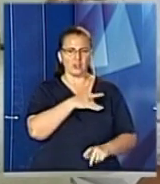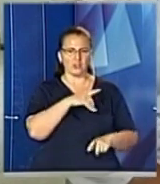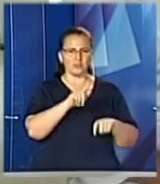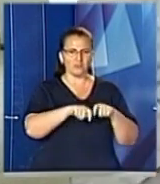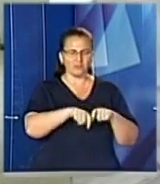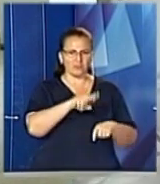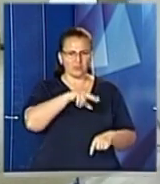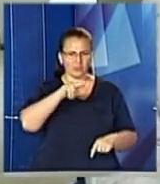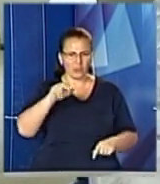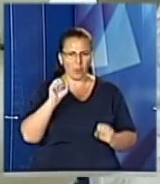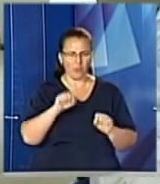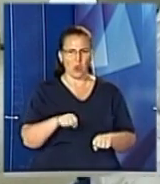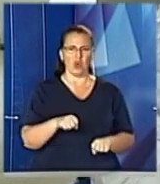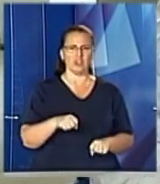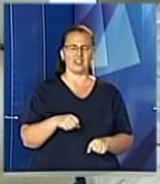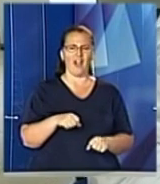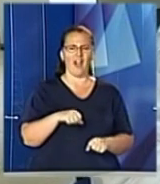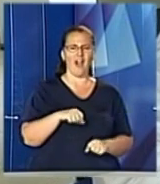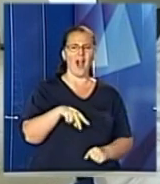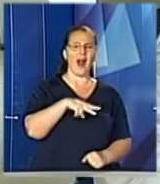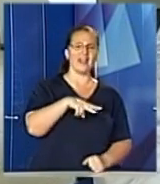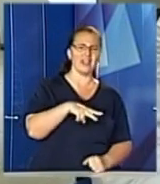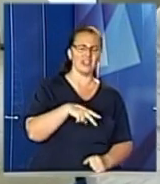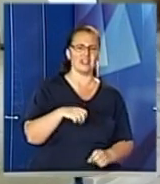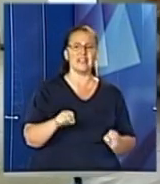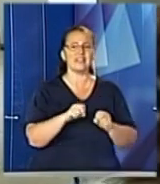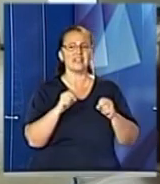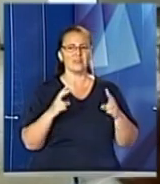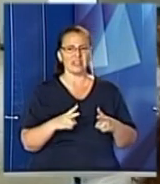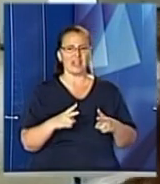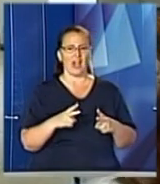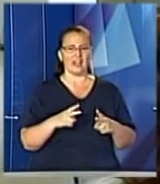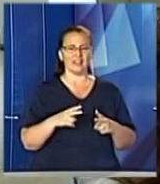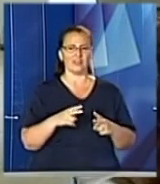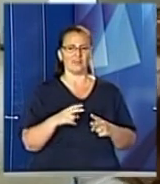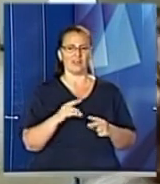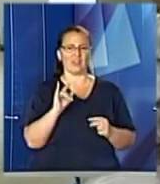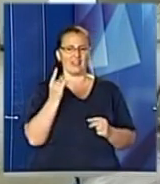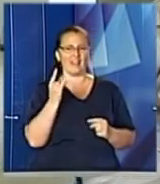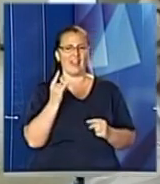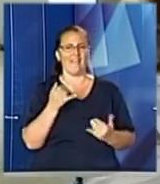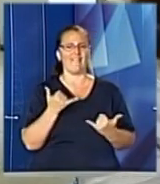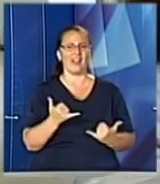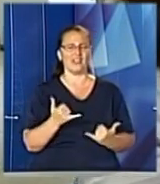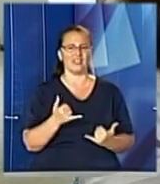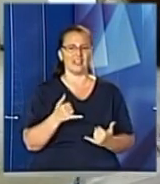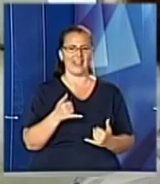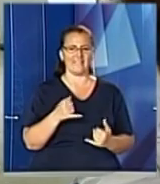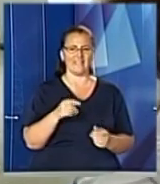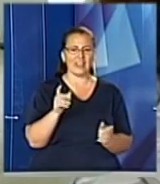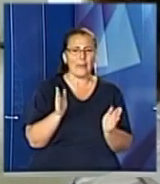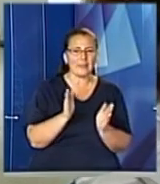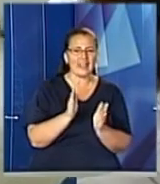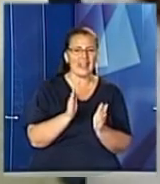лінійним і спеціальним неонатальним датчиком. Ось він нас тут трошки відключений. Двіться, який маленький.